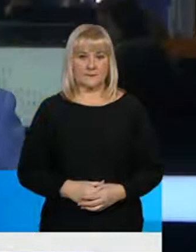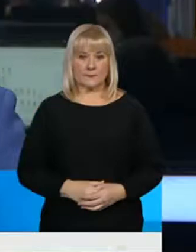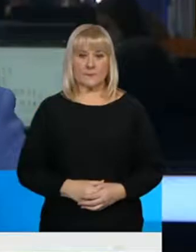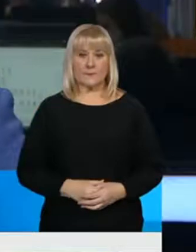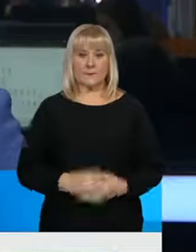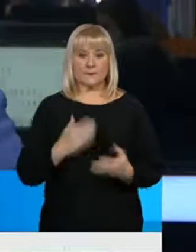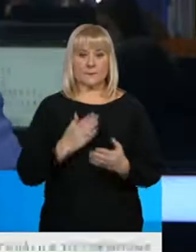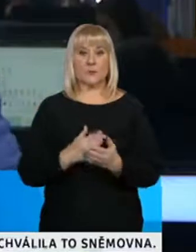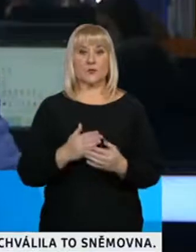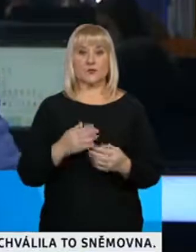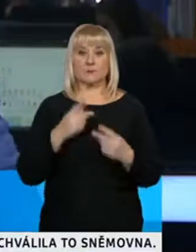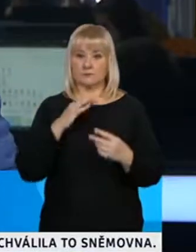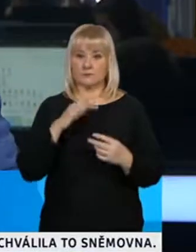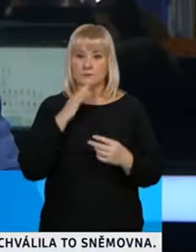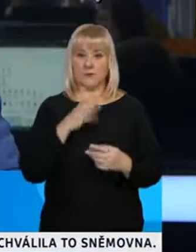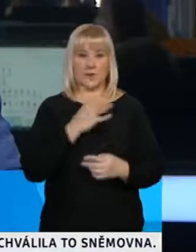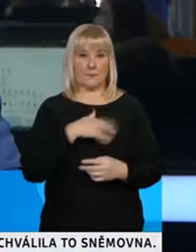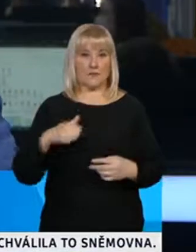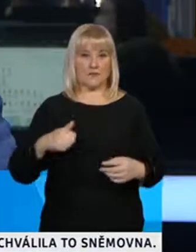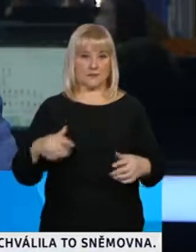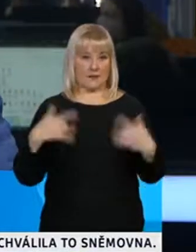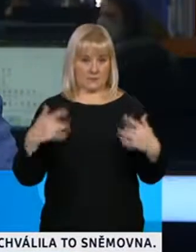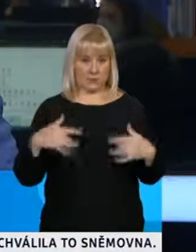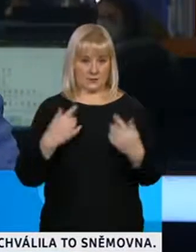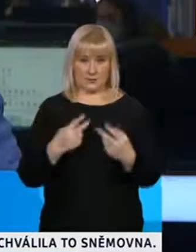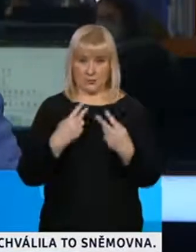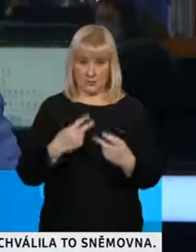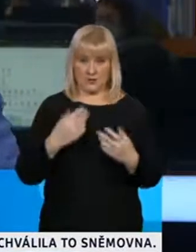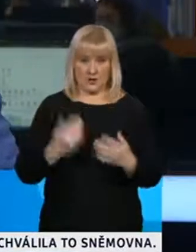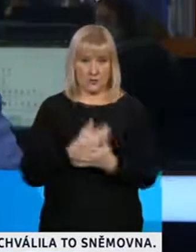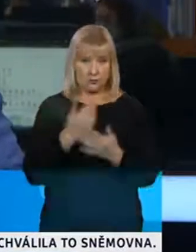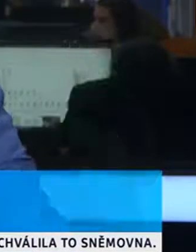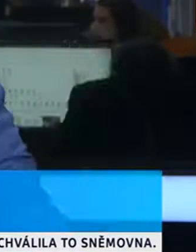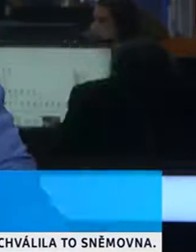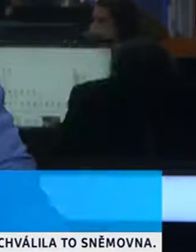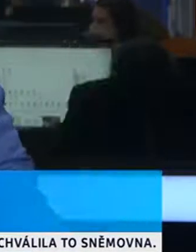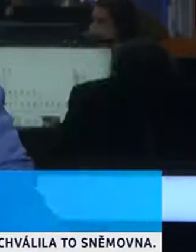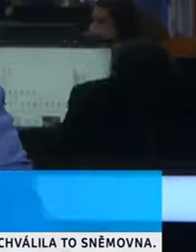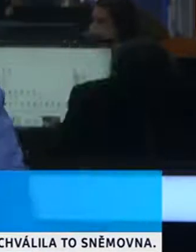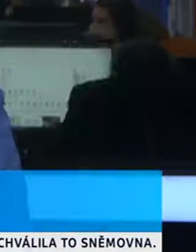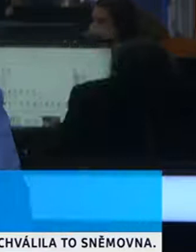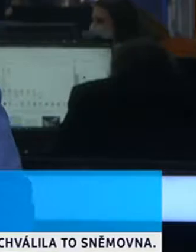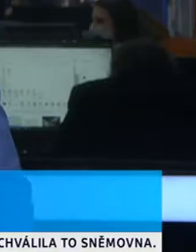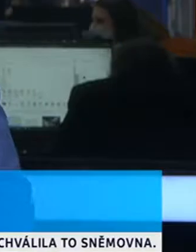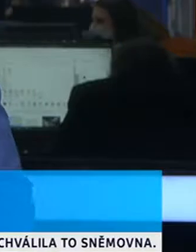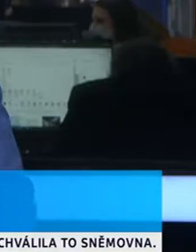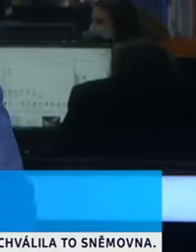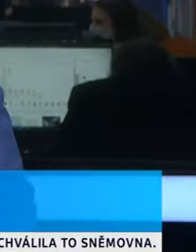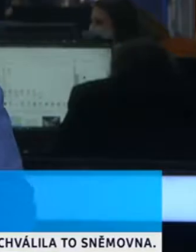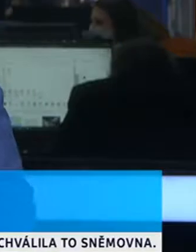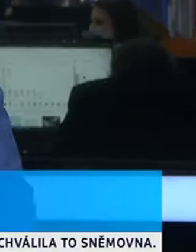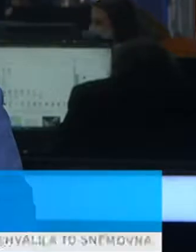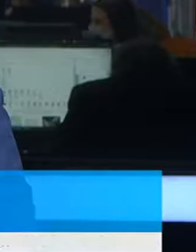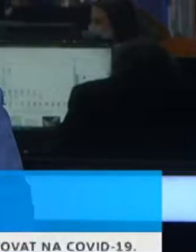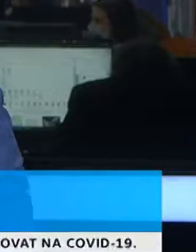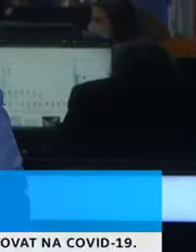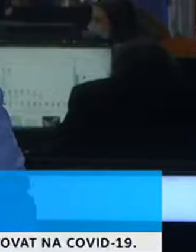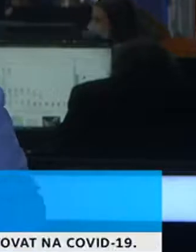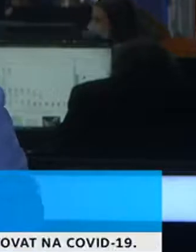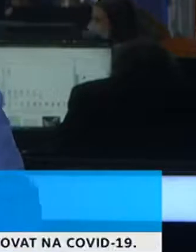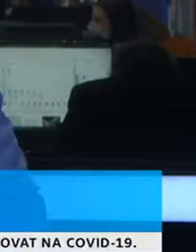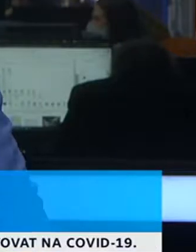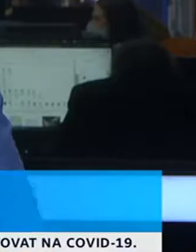Těmito slovy hodnotil ministr zdravotnictví aktuální epidemickou situaci v České republice. Připomínám, že